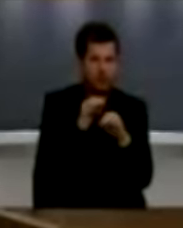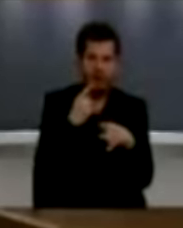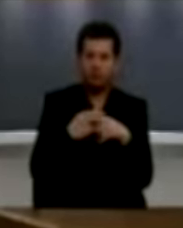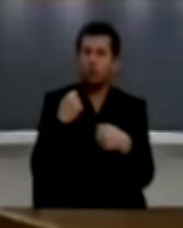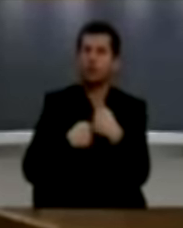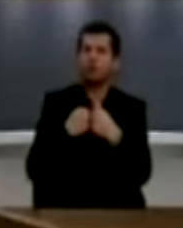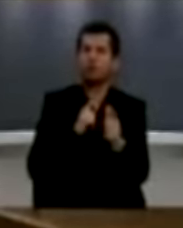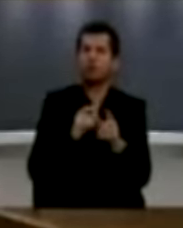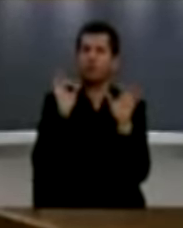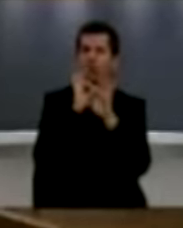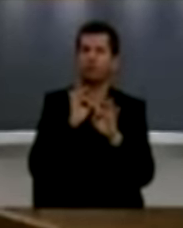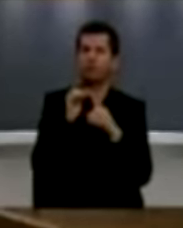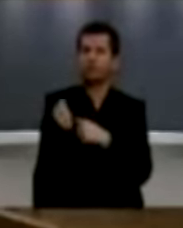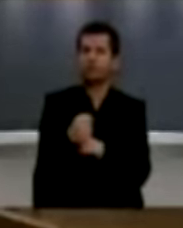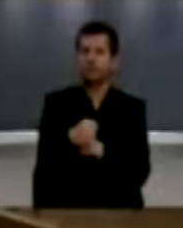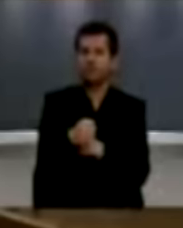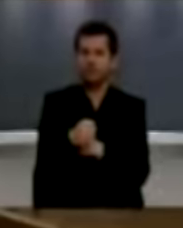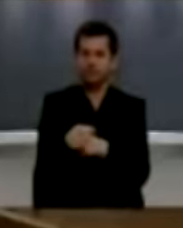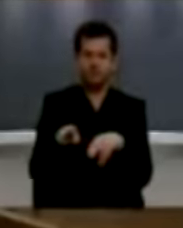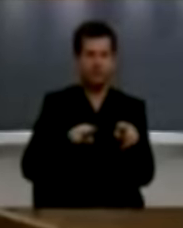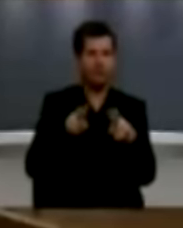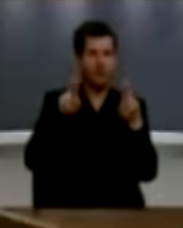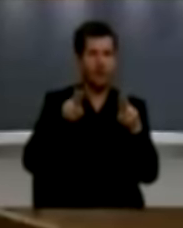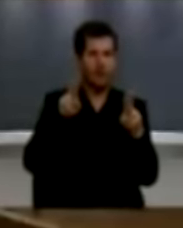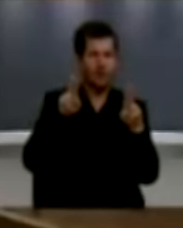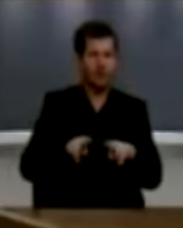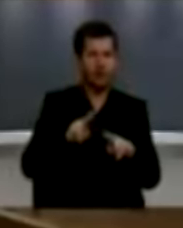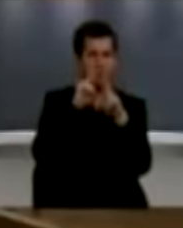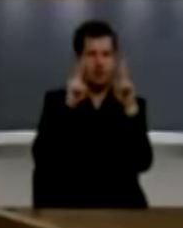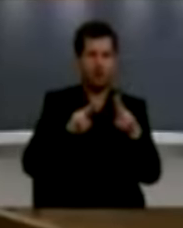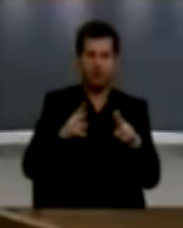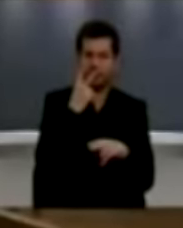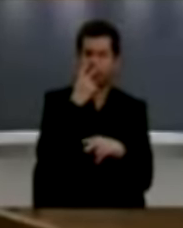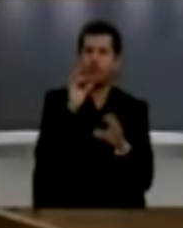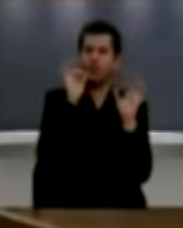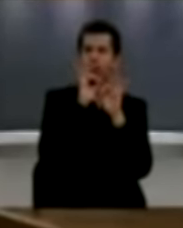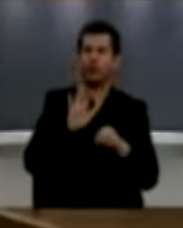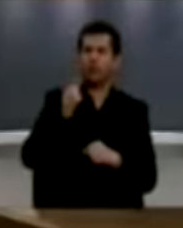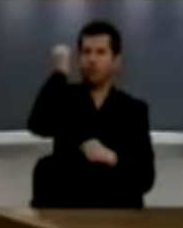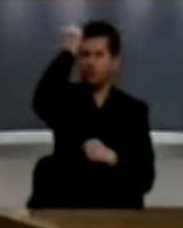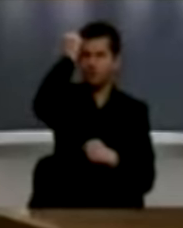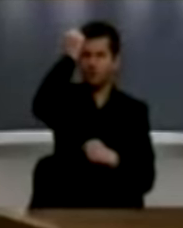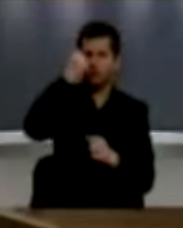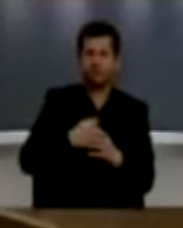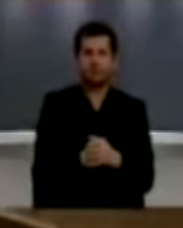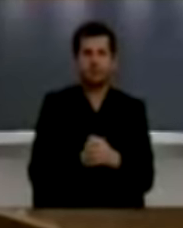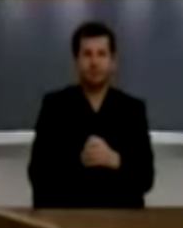ljuftës. Do me thonë, drejtsia në dërkomtare nuk ka kredibilitet në Republikën e Kosovës.